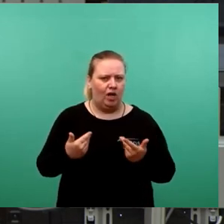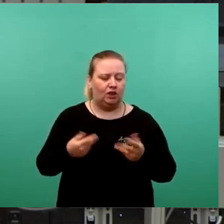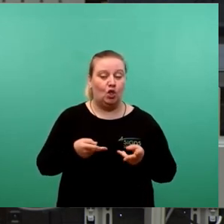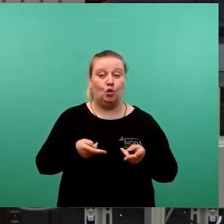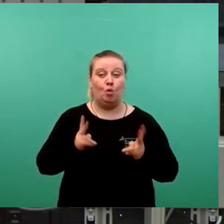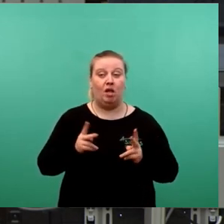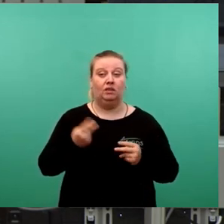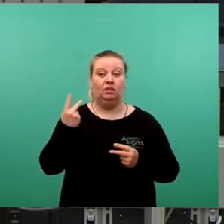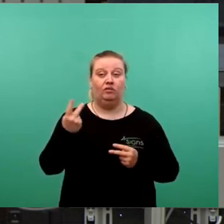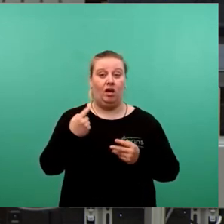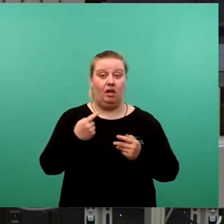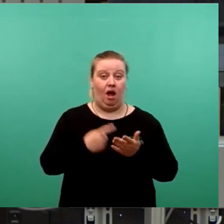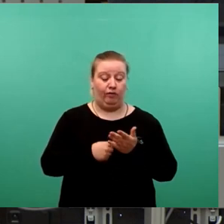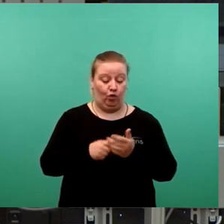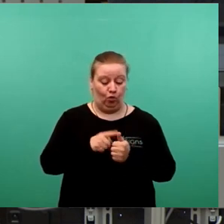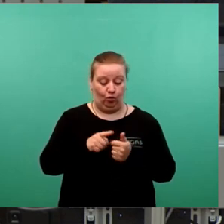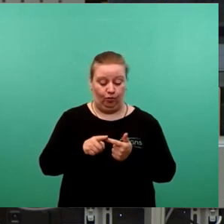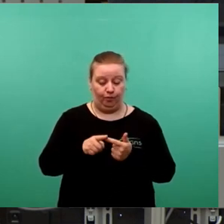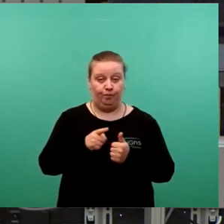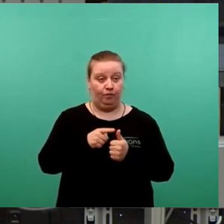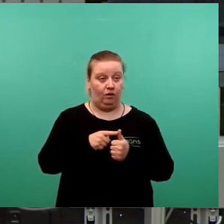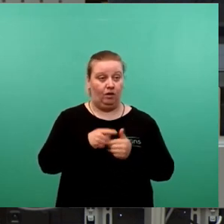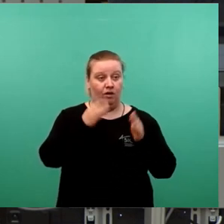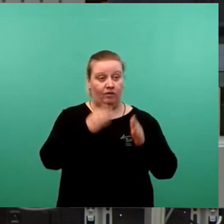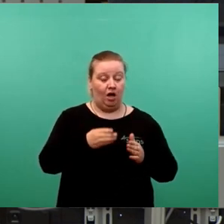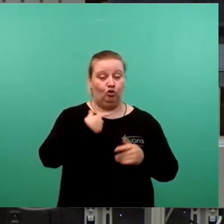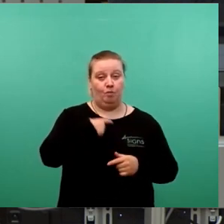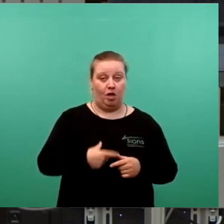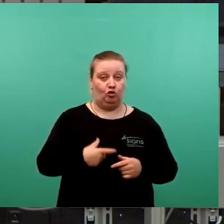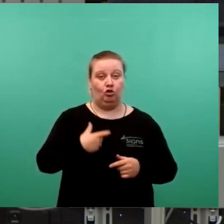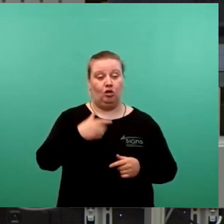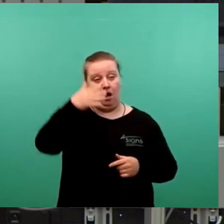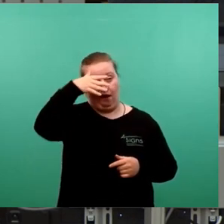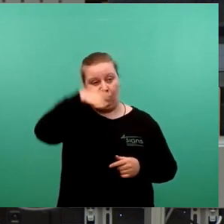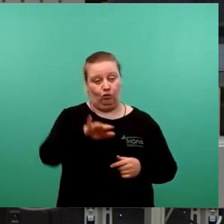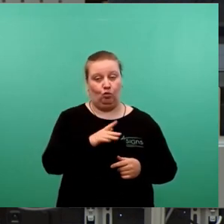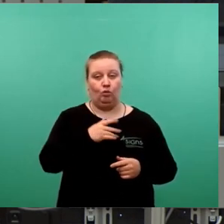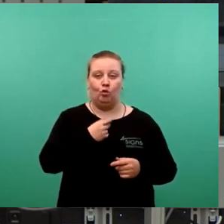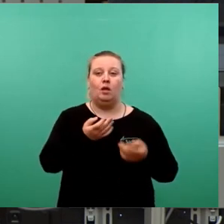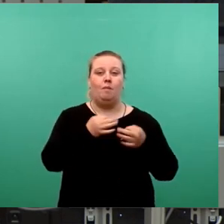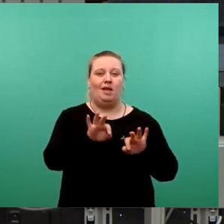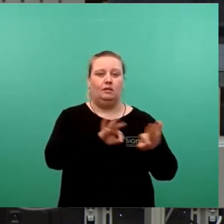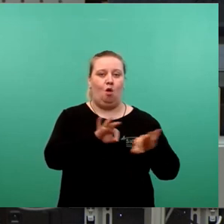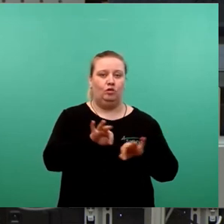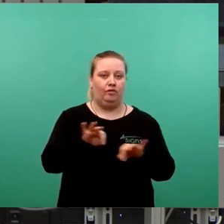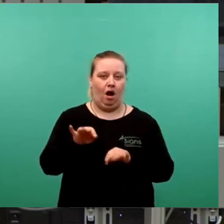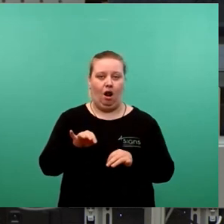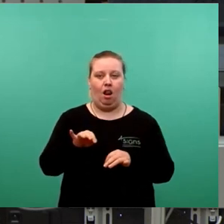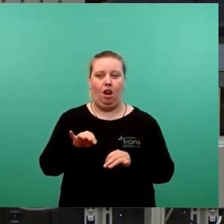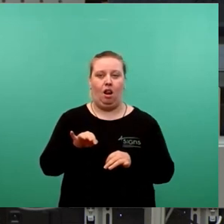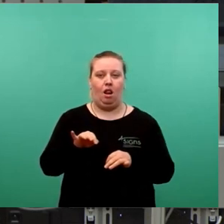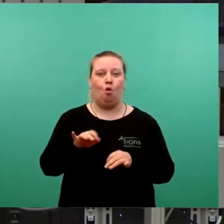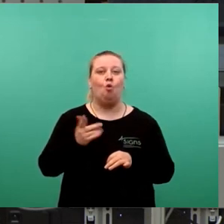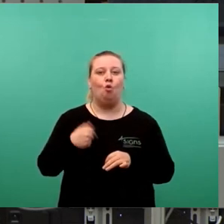Anforderungen haben. Einmal die persönliche, fachliche, menschliche Eignung. Wir haben immer gesagt, die Bestenauswahl und die politische